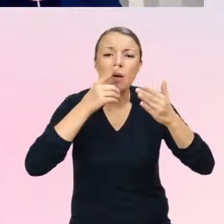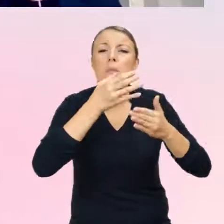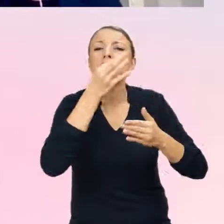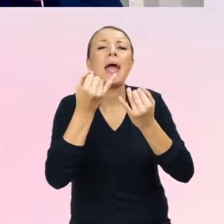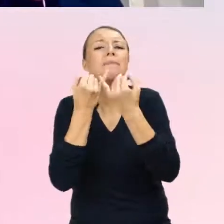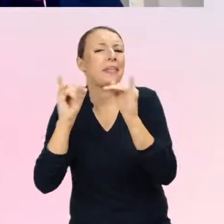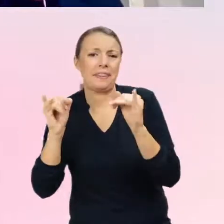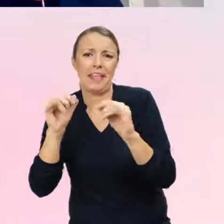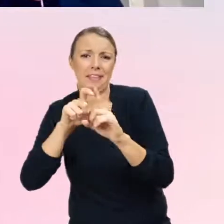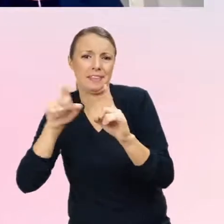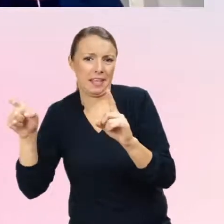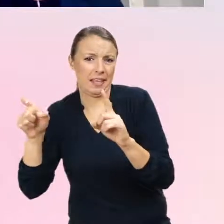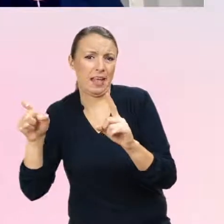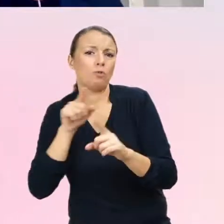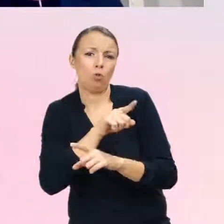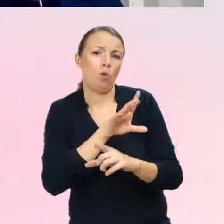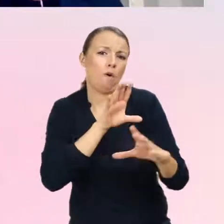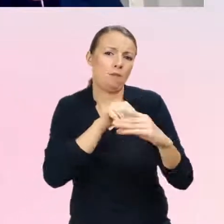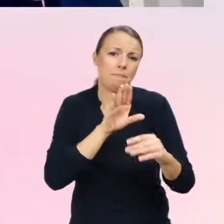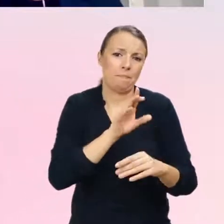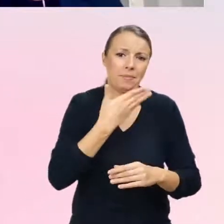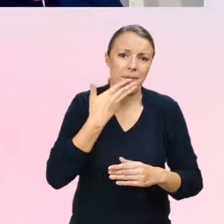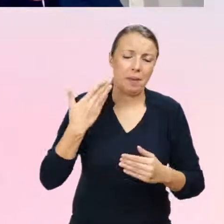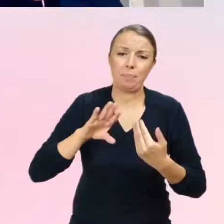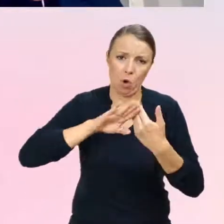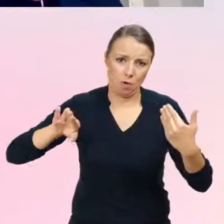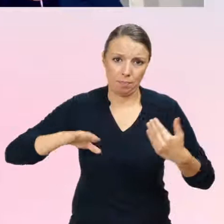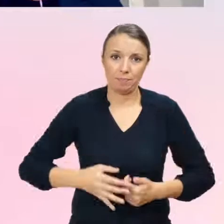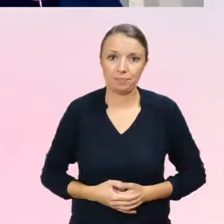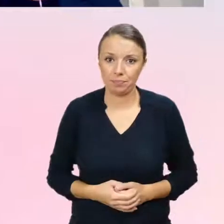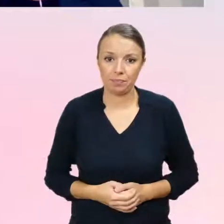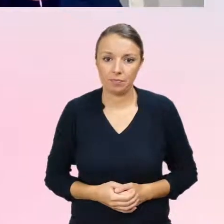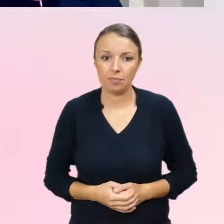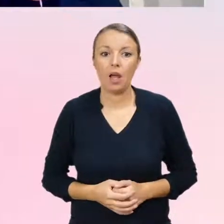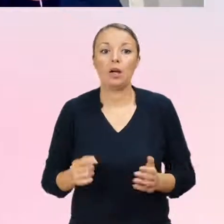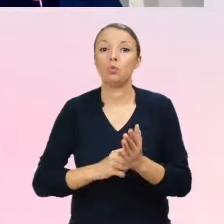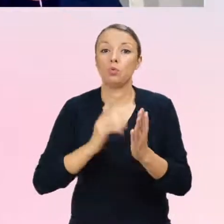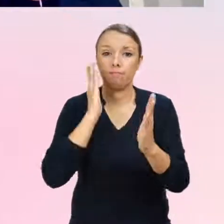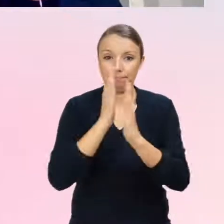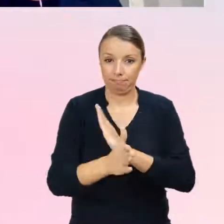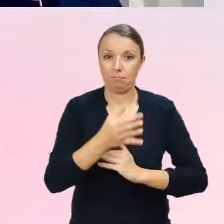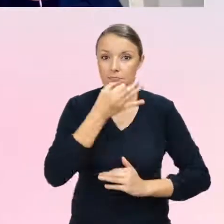pytaniu. I tutaj było pytanie konkretne. Czy